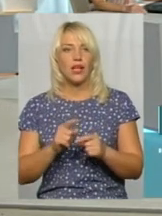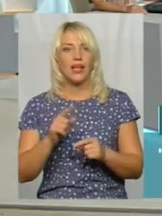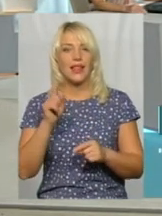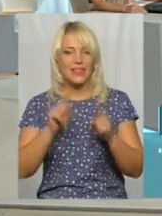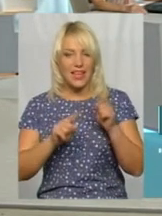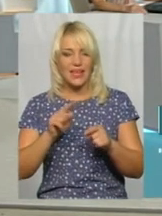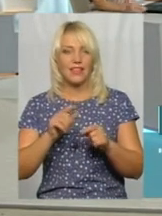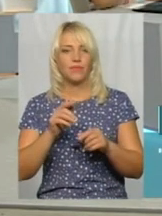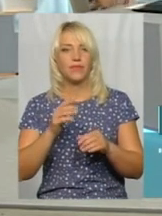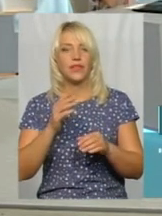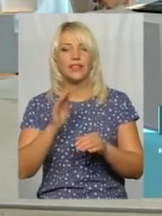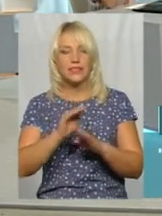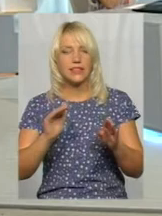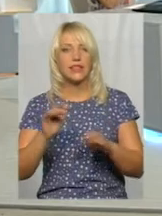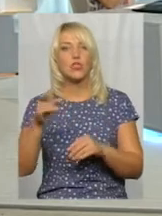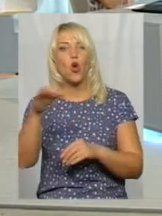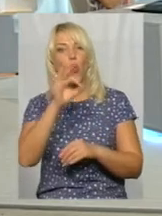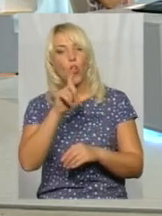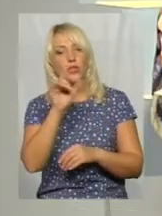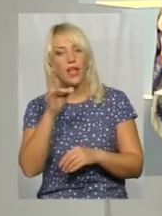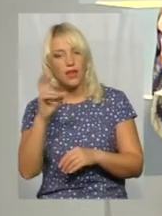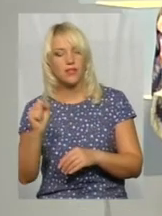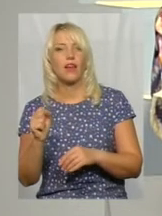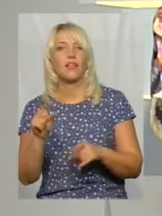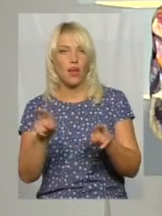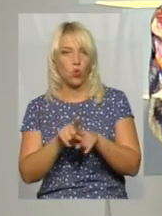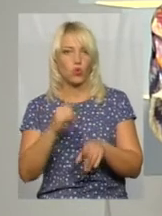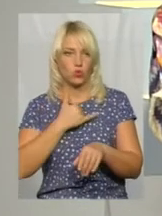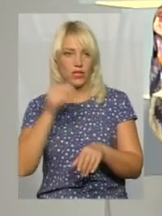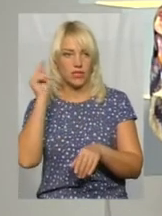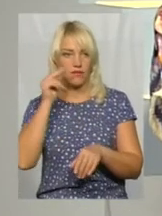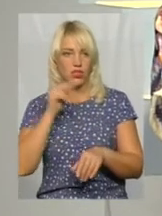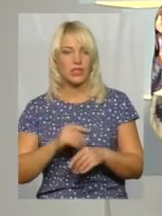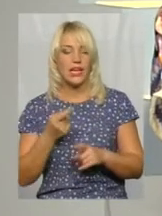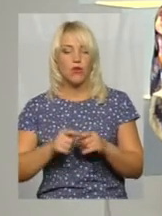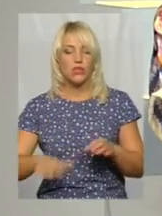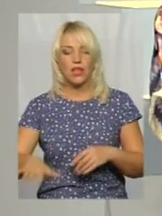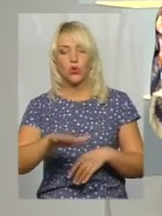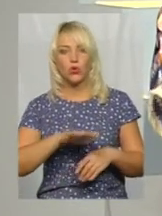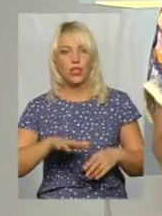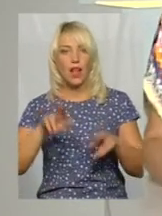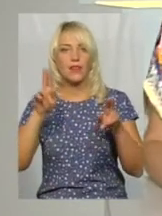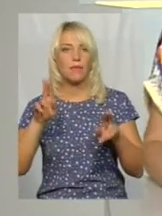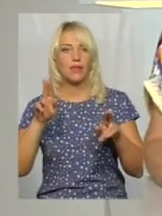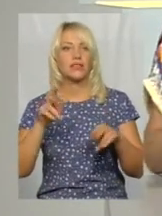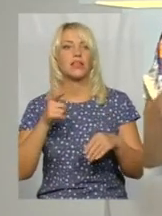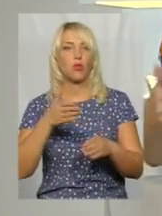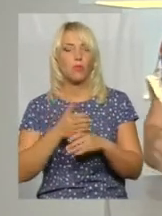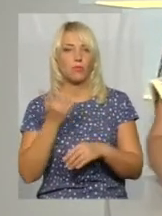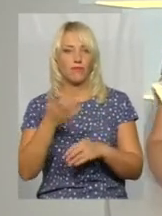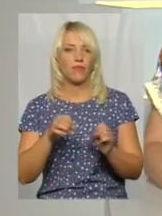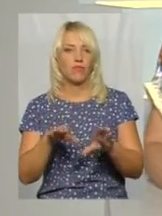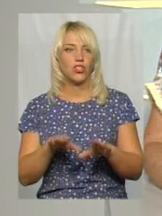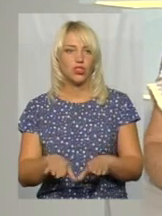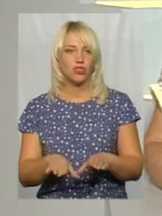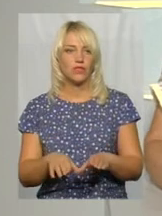навчається. Оце територіальний принцип, про який ми згадували. Він вам якось допоміг в цьому році вирішувати питання?